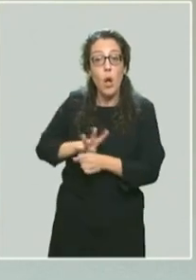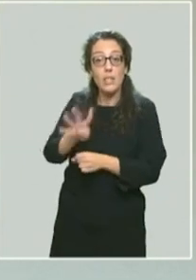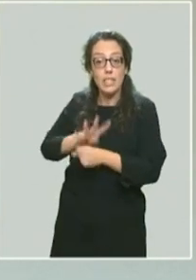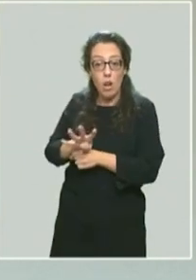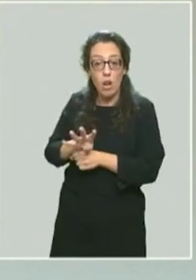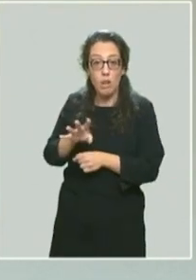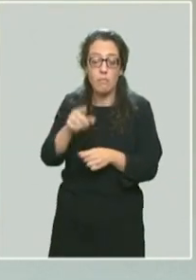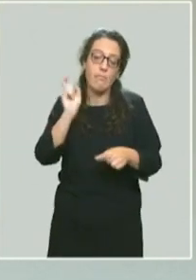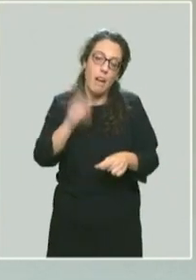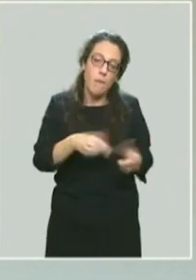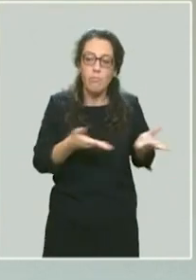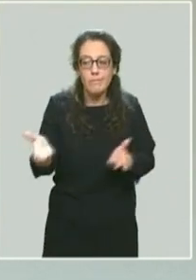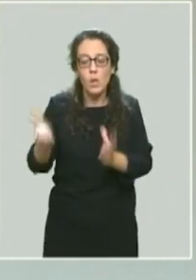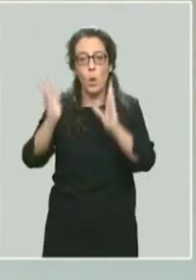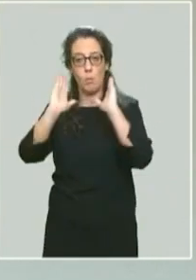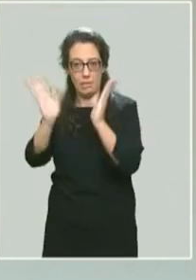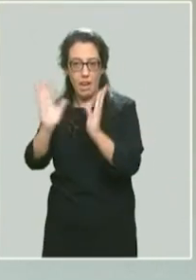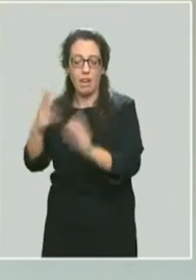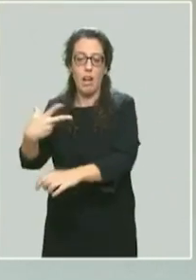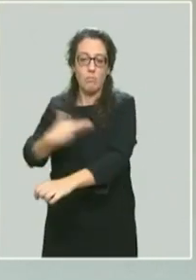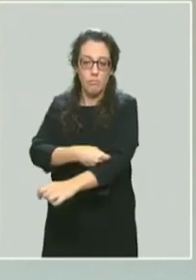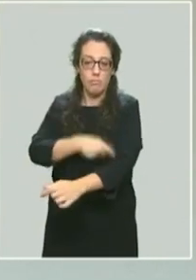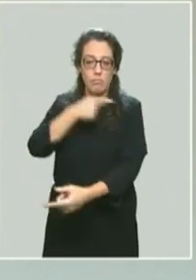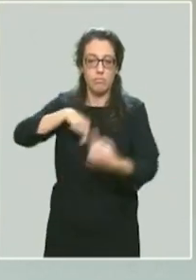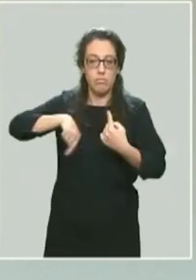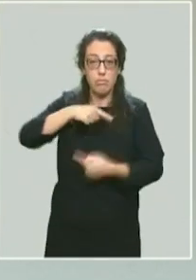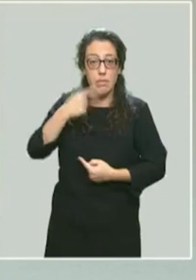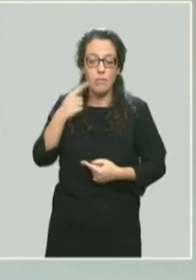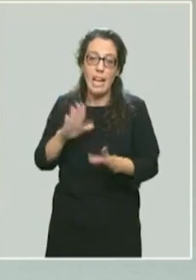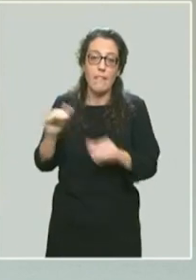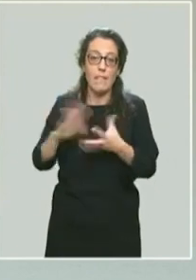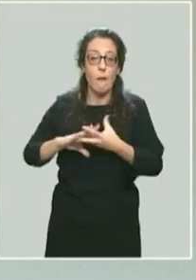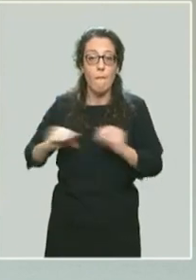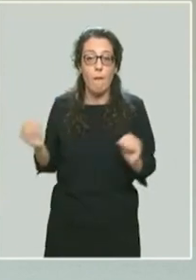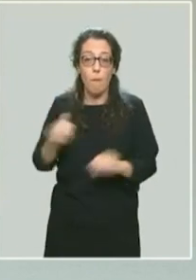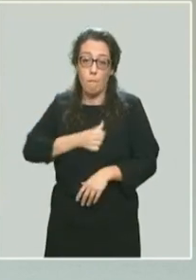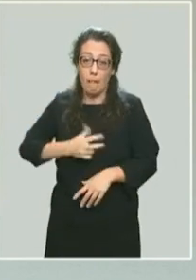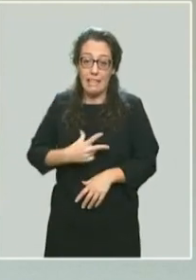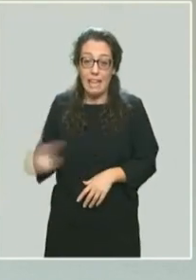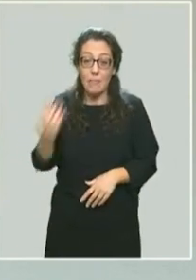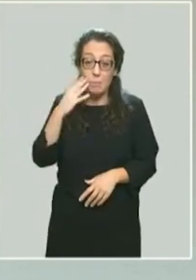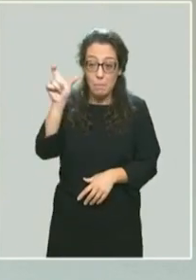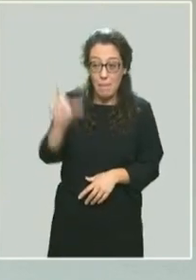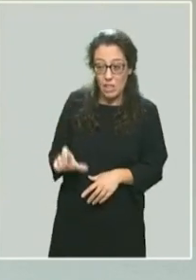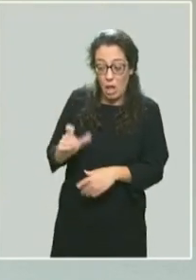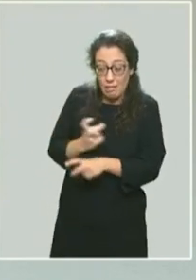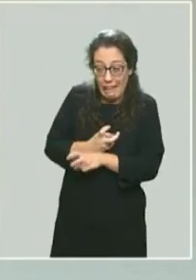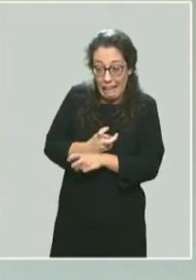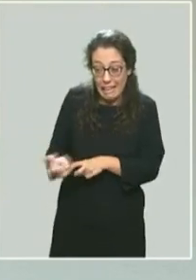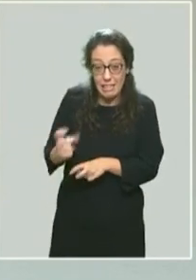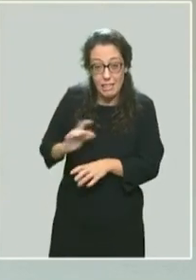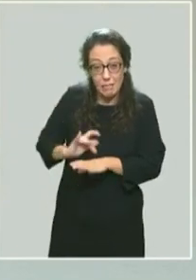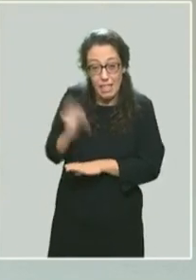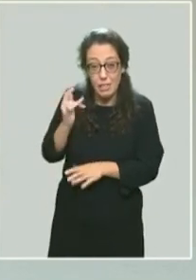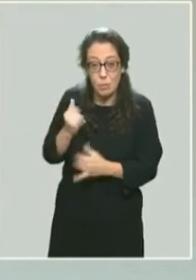hospitalisé et qui permet de diminuer les risques de développer des formes graves chez des personnes particulièrement à risque. Plus de 7000 Français ont